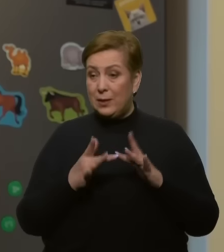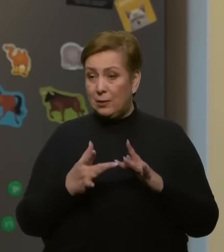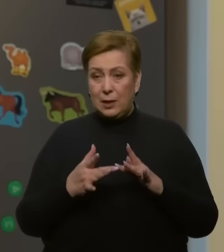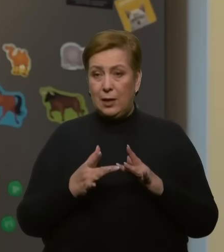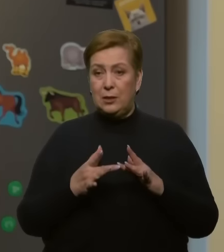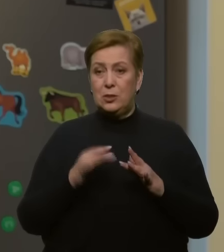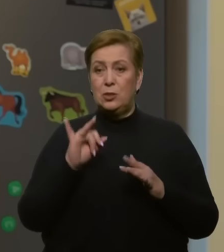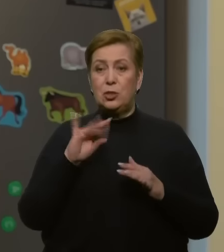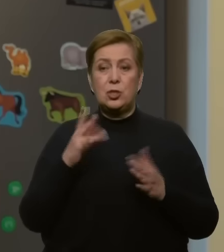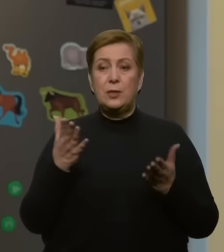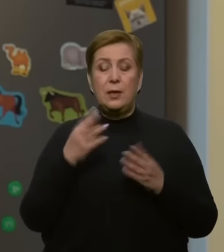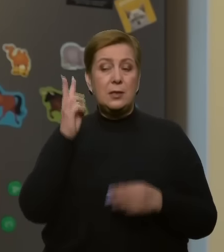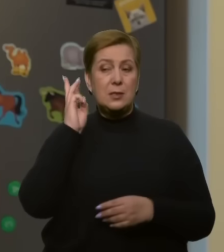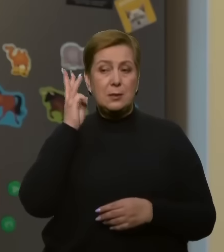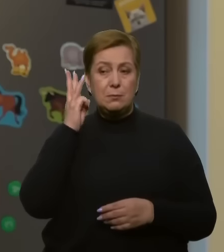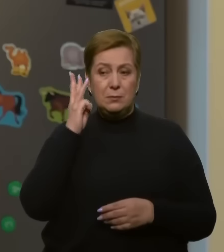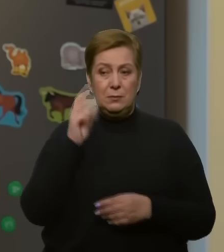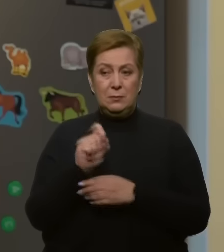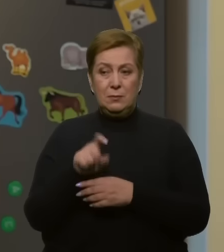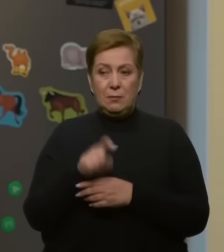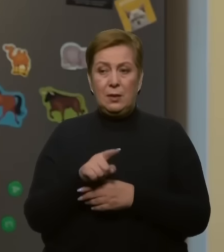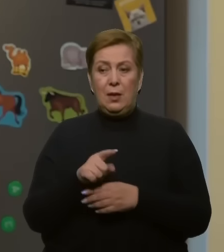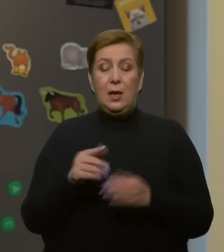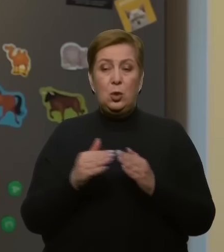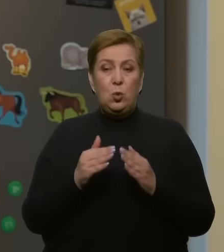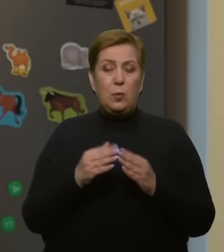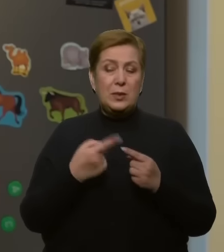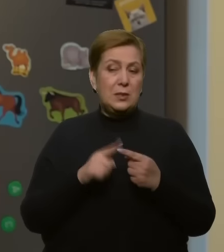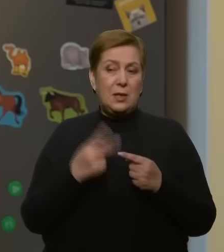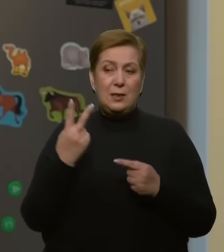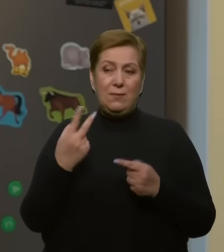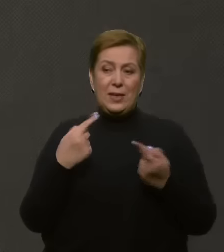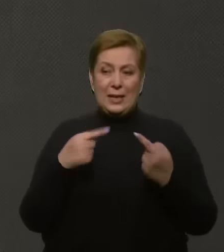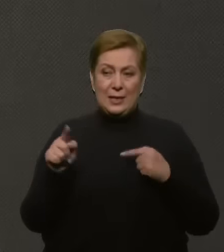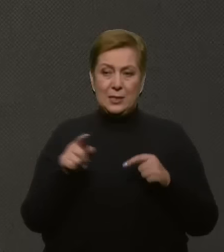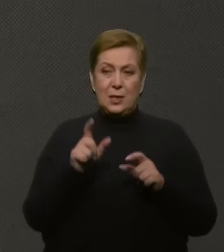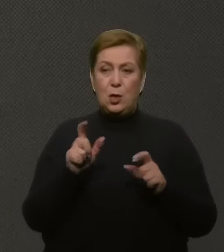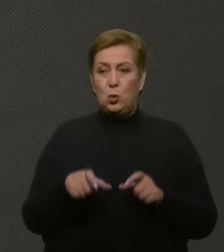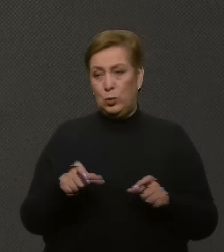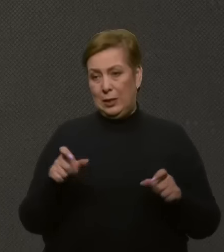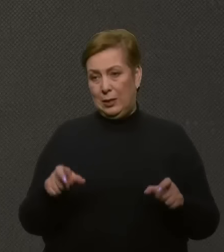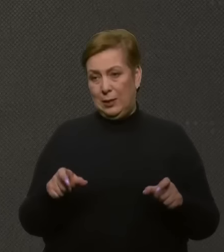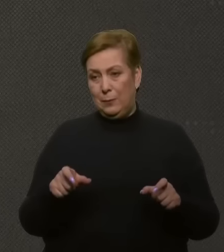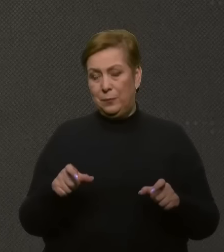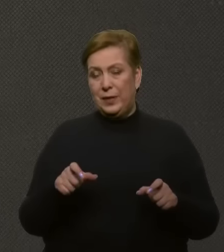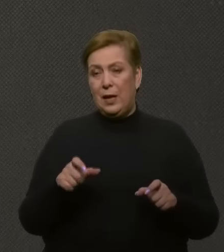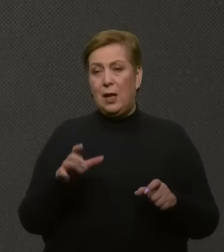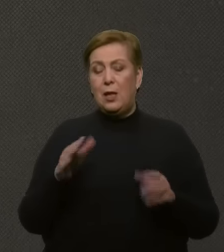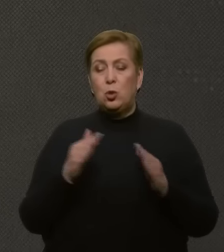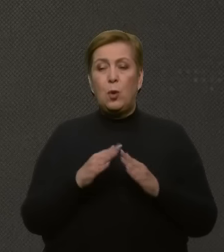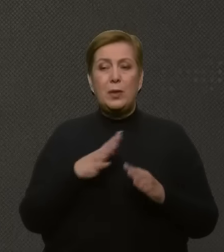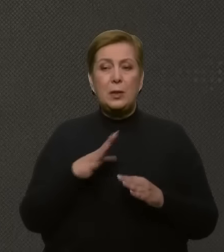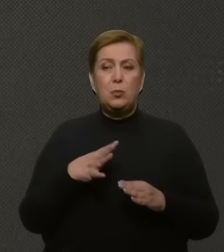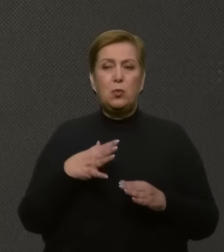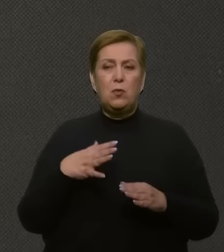якихось дипломатичних місіях, і той, який був вдома, звісно, це дві різні людини. Тому що він не був вдома ні суворий, він не